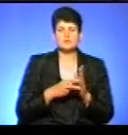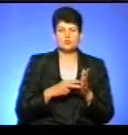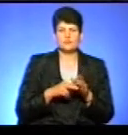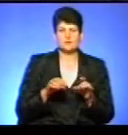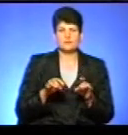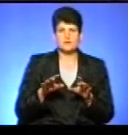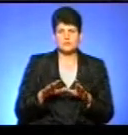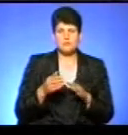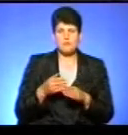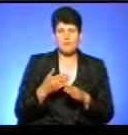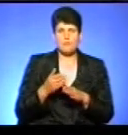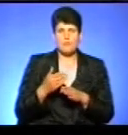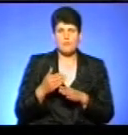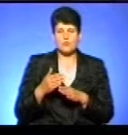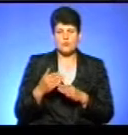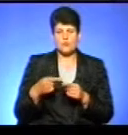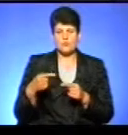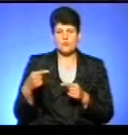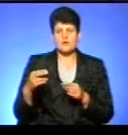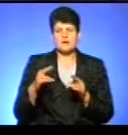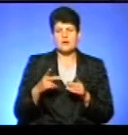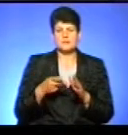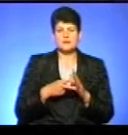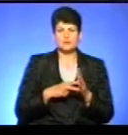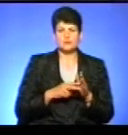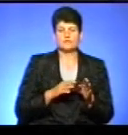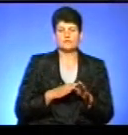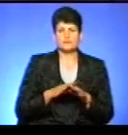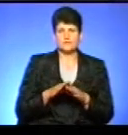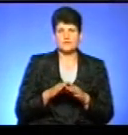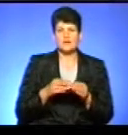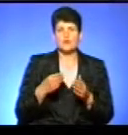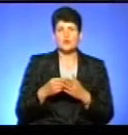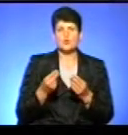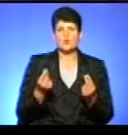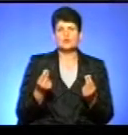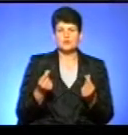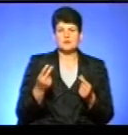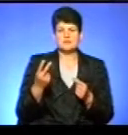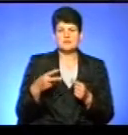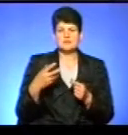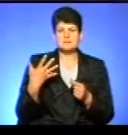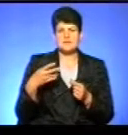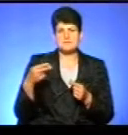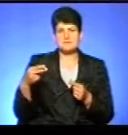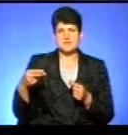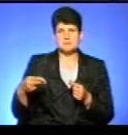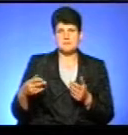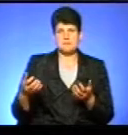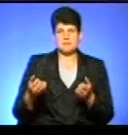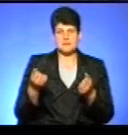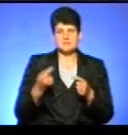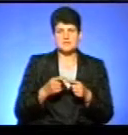вирішити, покрокові механізми, як планується реалізовувати проєкт, і, власне, кошторис, і 25 підписів на підтримку.